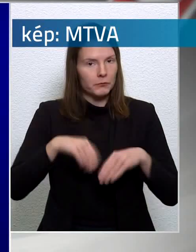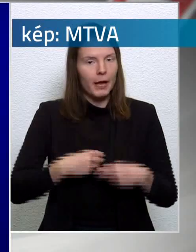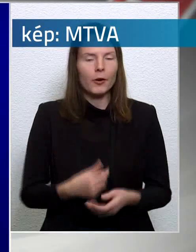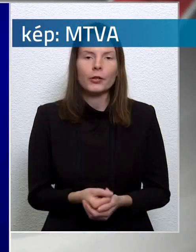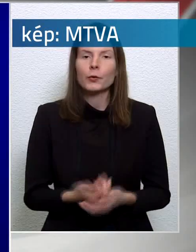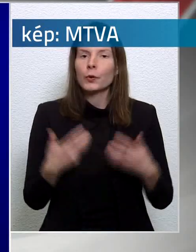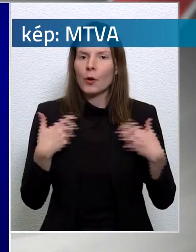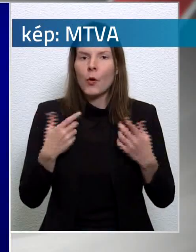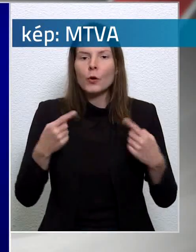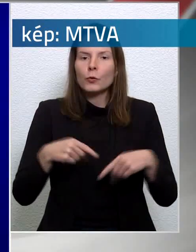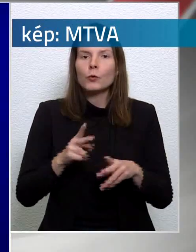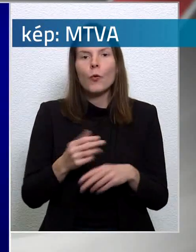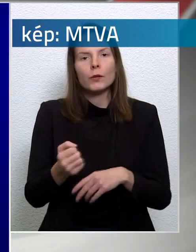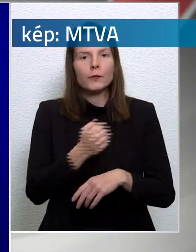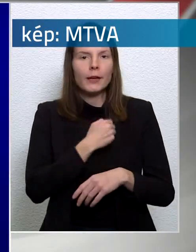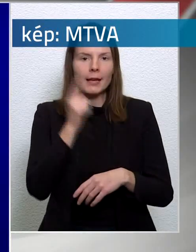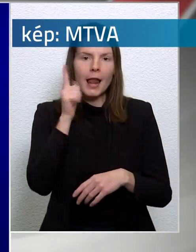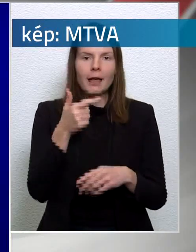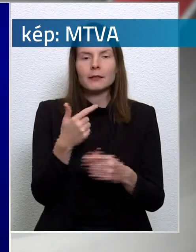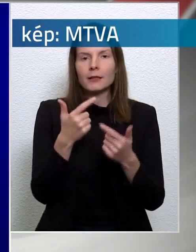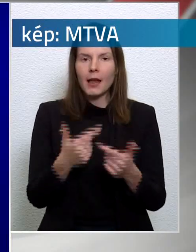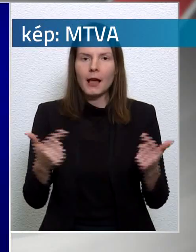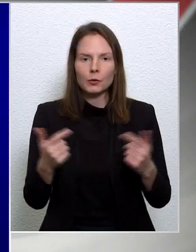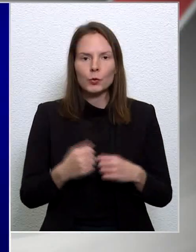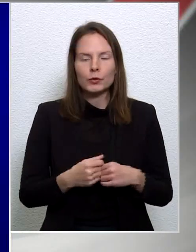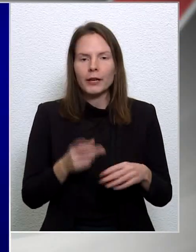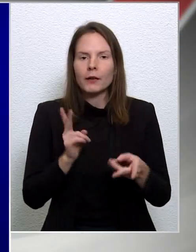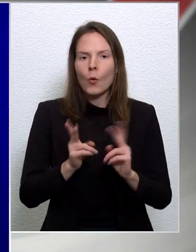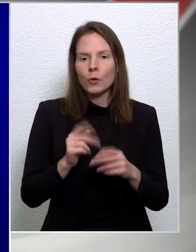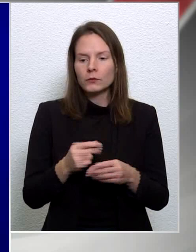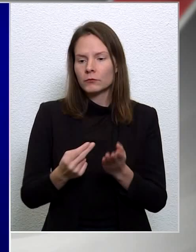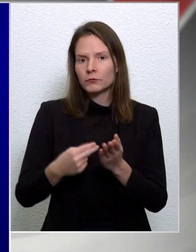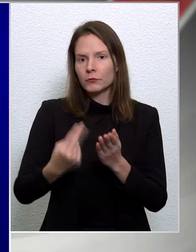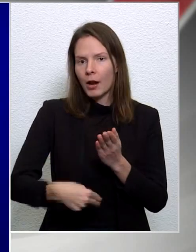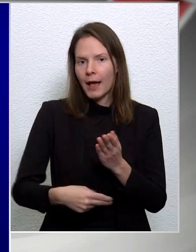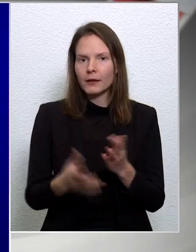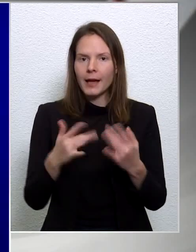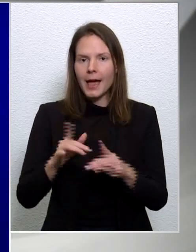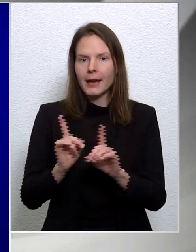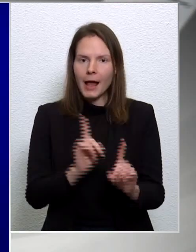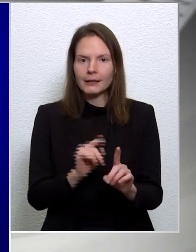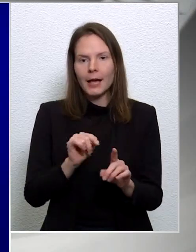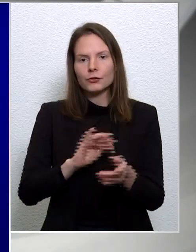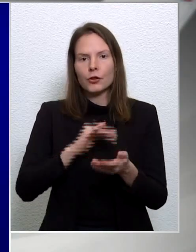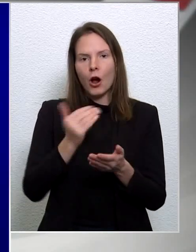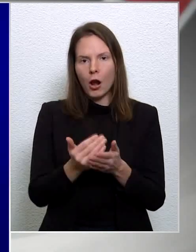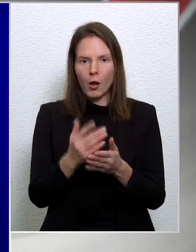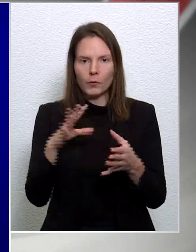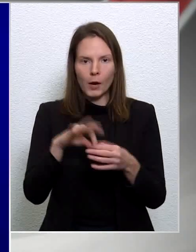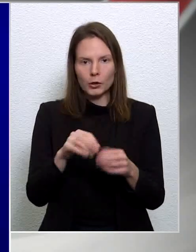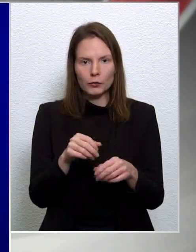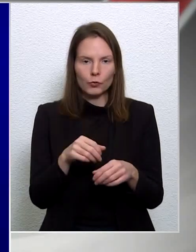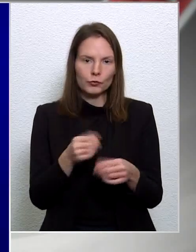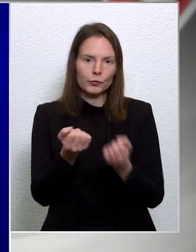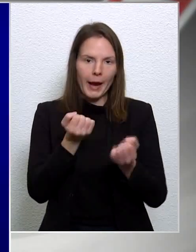Mi örülünk neki, hogy végre megnyílik a lehetősége annak, hogy aláírjuk a helyreállítási alapval kapcsolatos megállapodást.